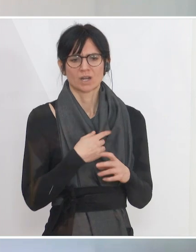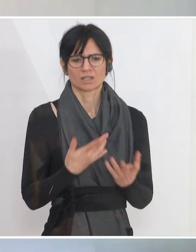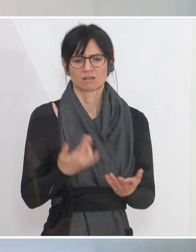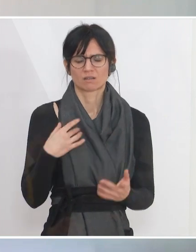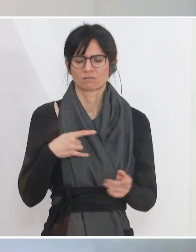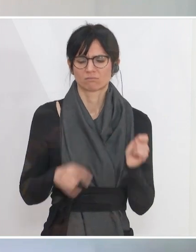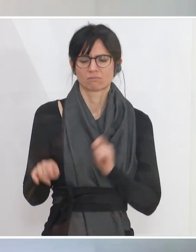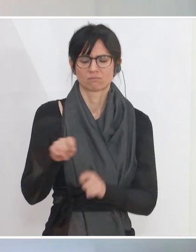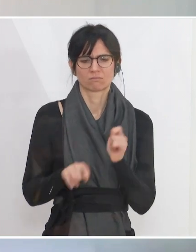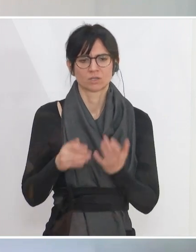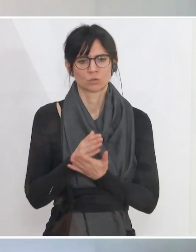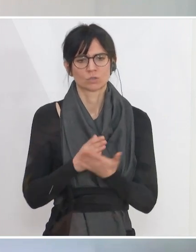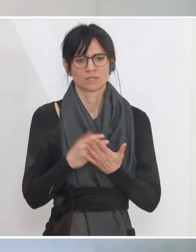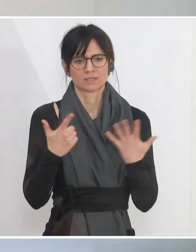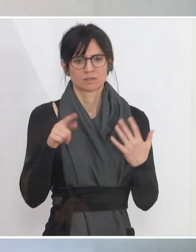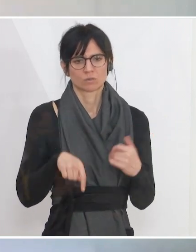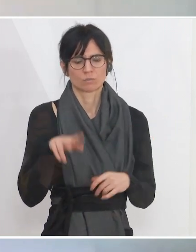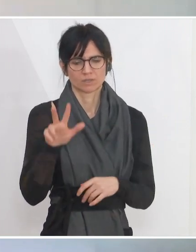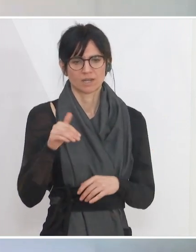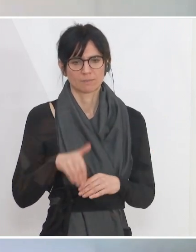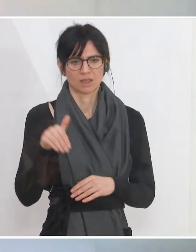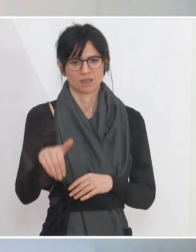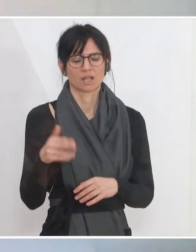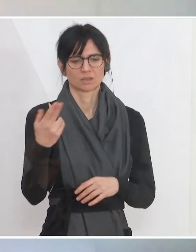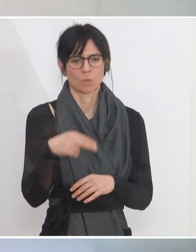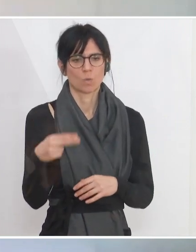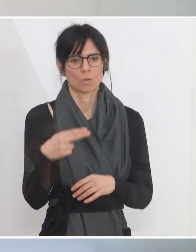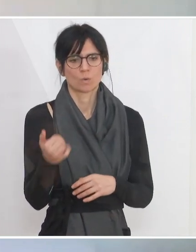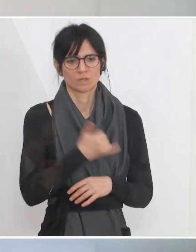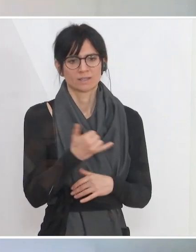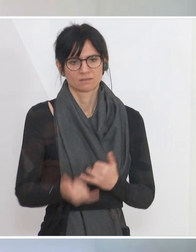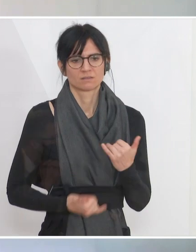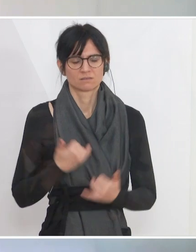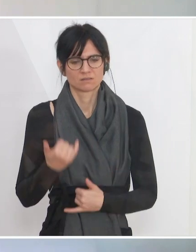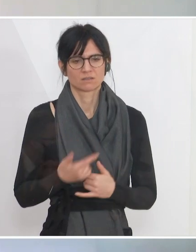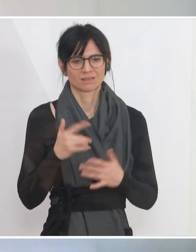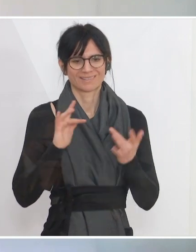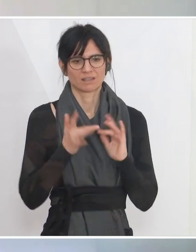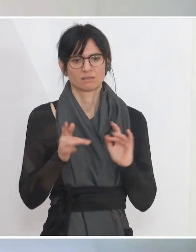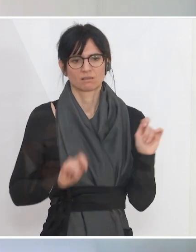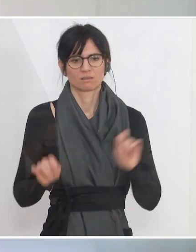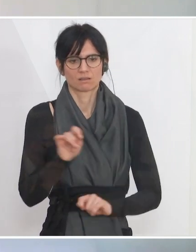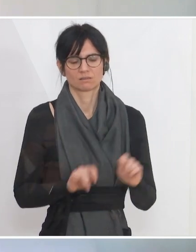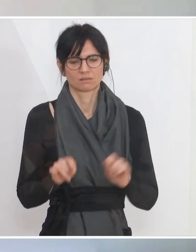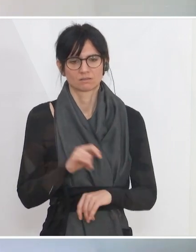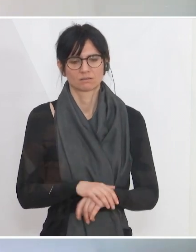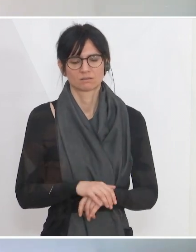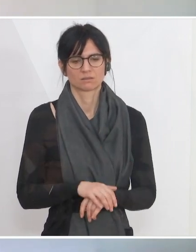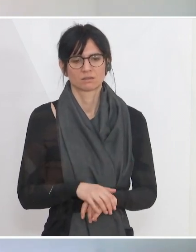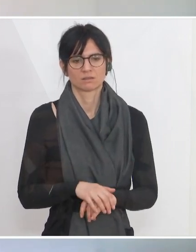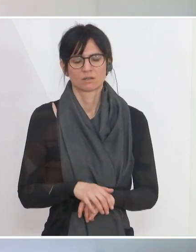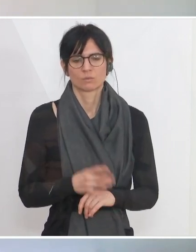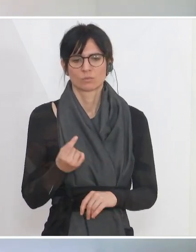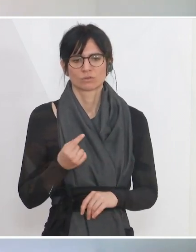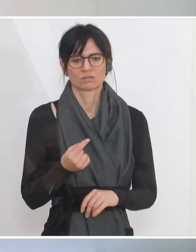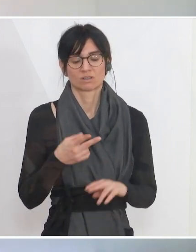Österreicher im Schnitt 7,3 Milliarden Euro pro Jahr im Internet ein. Davon bleiben